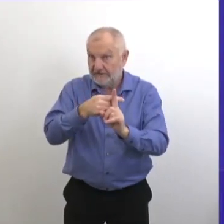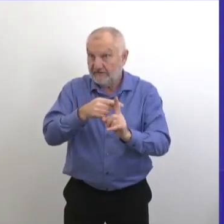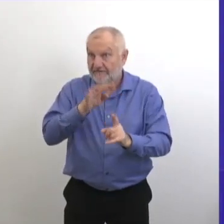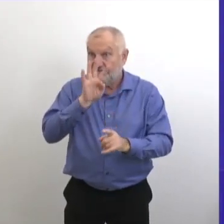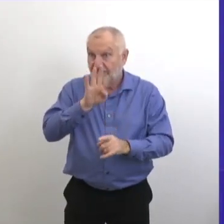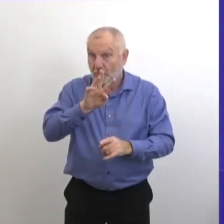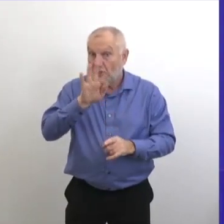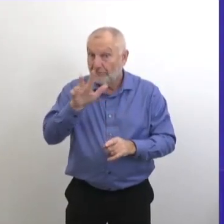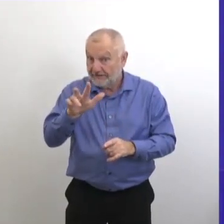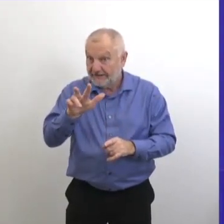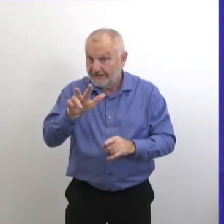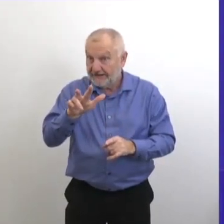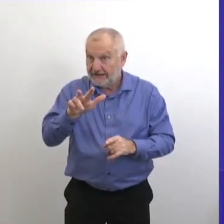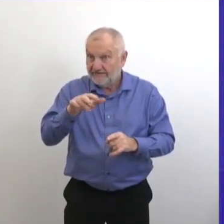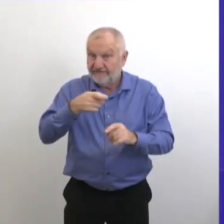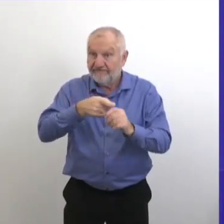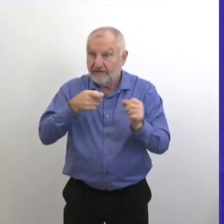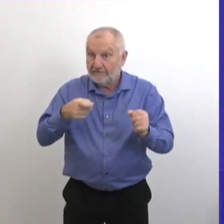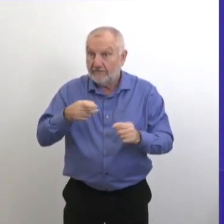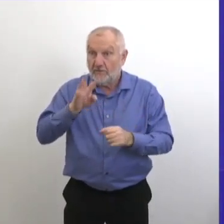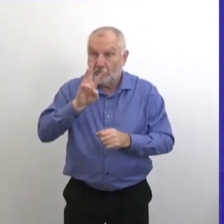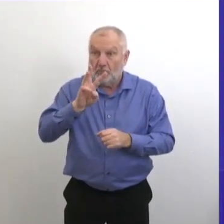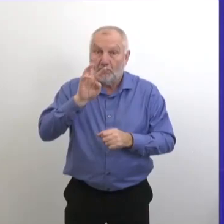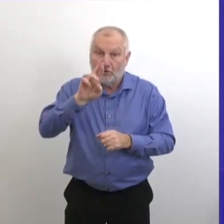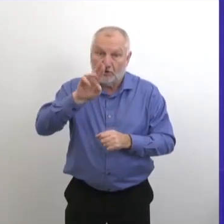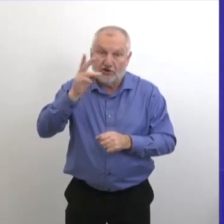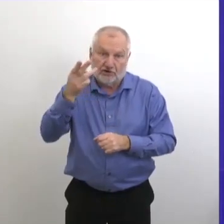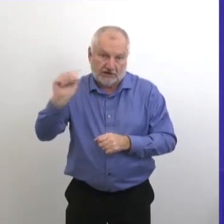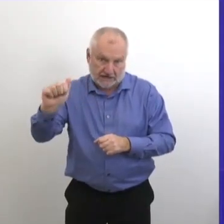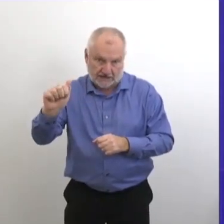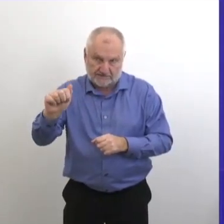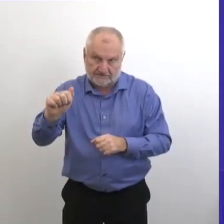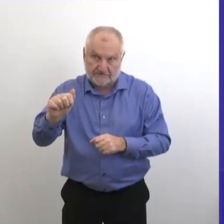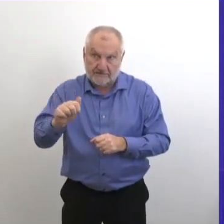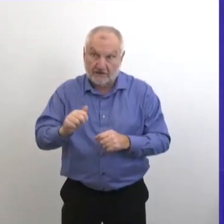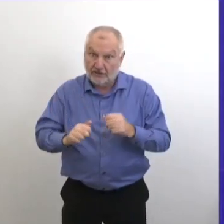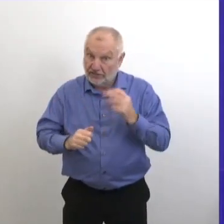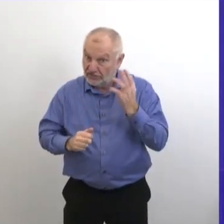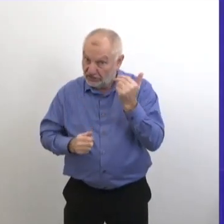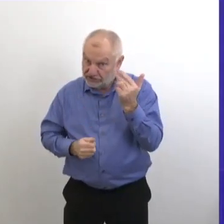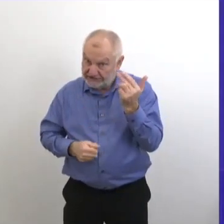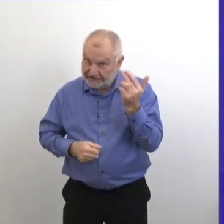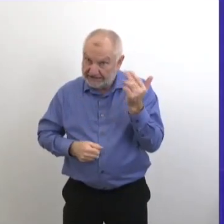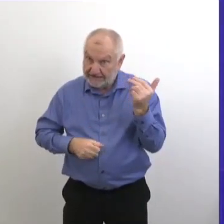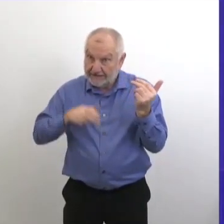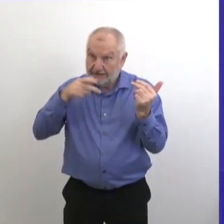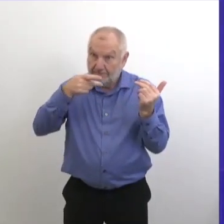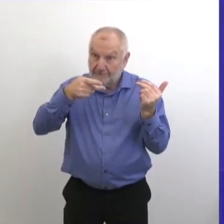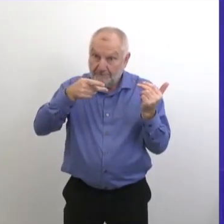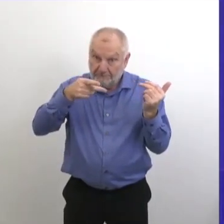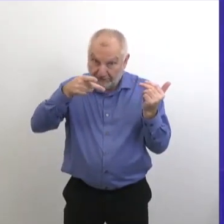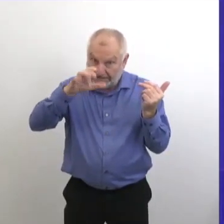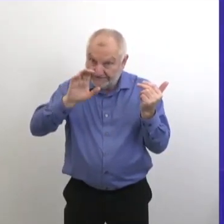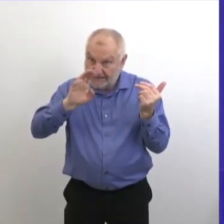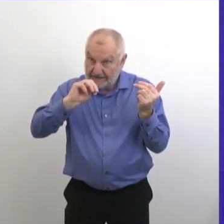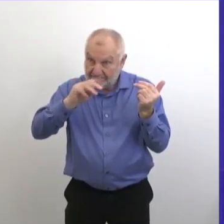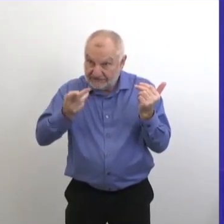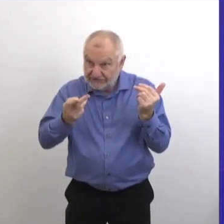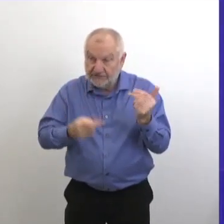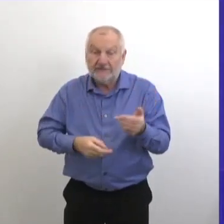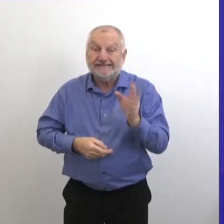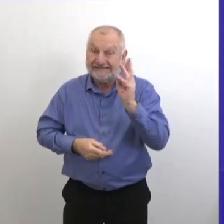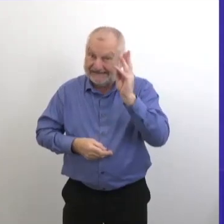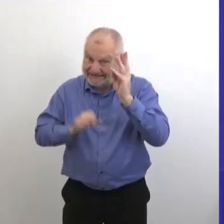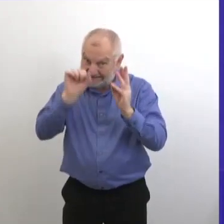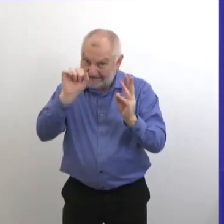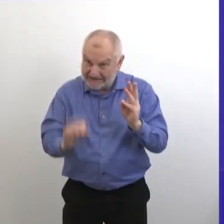personnes de l'Autorité régionale de la santé de Winnipeg, 13 de Perry Mountain, 6 de la région santé